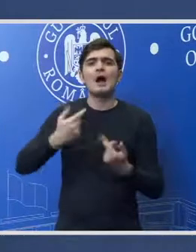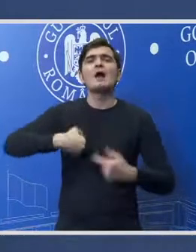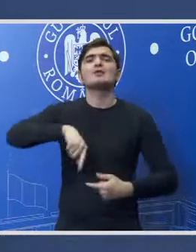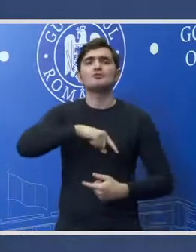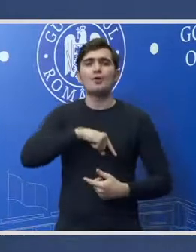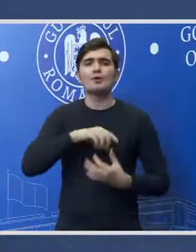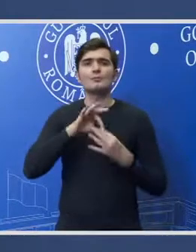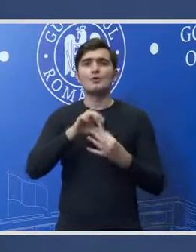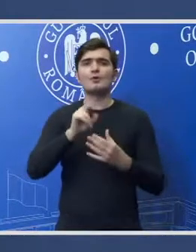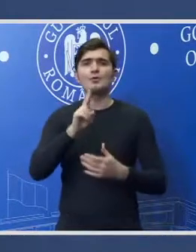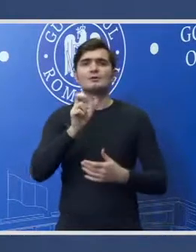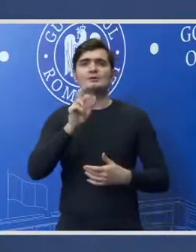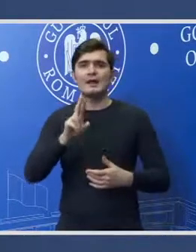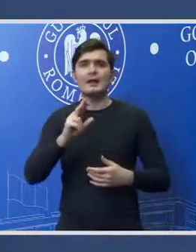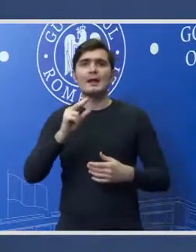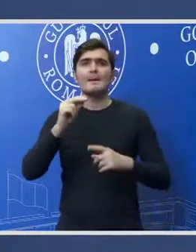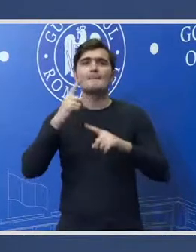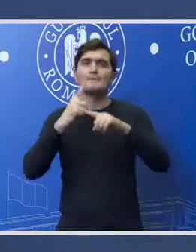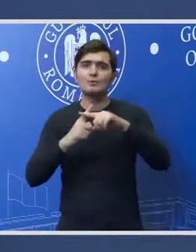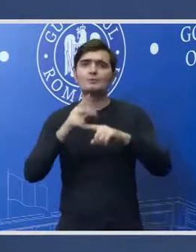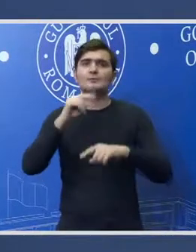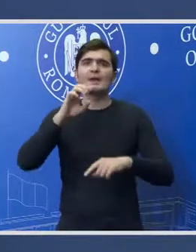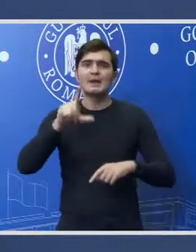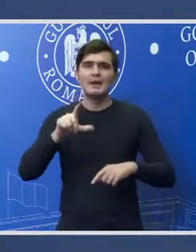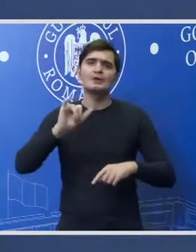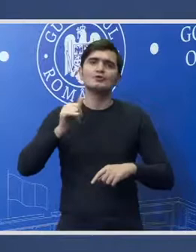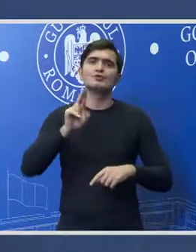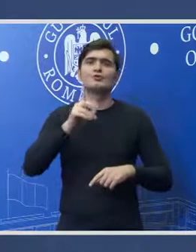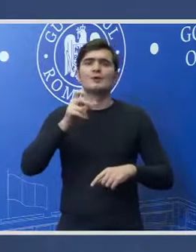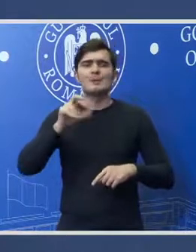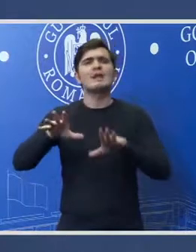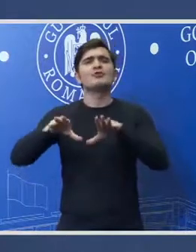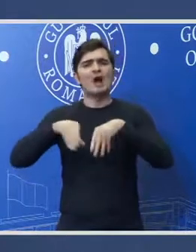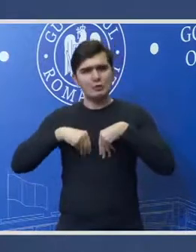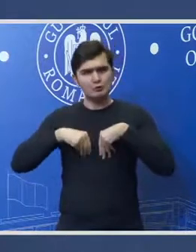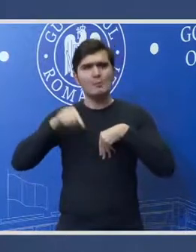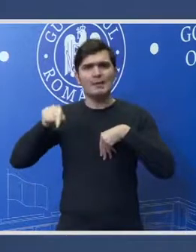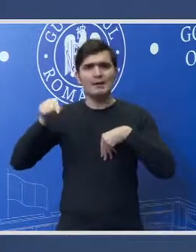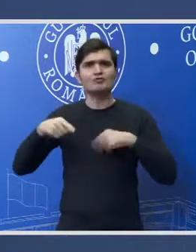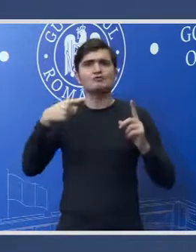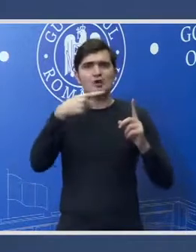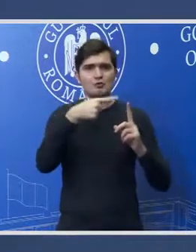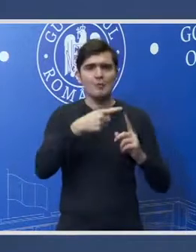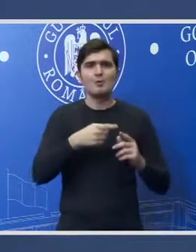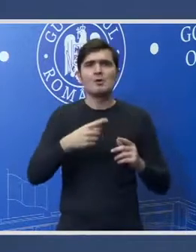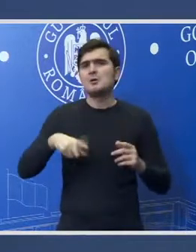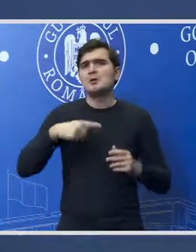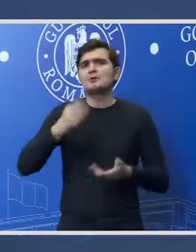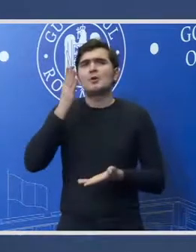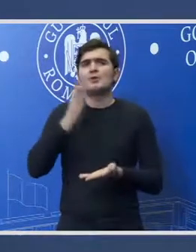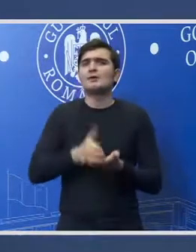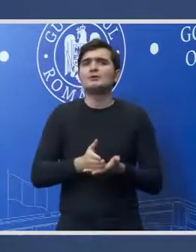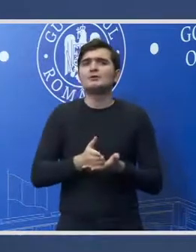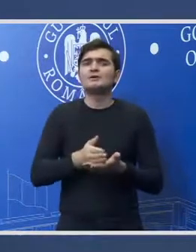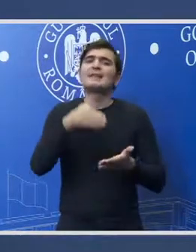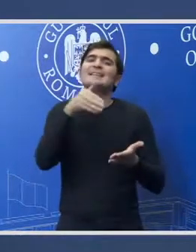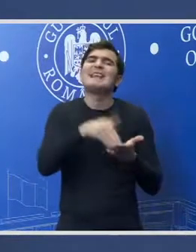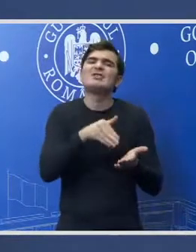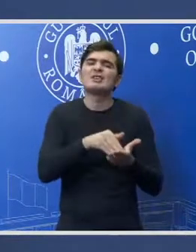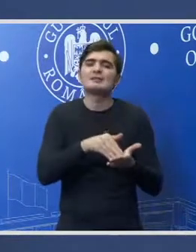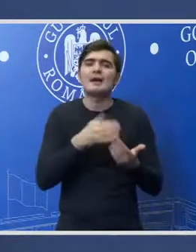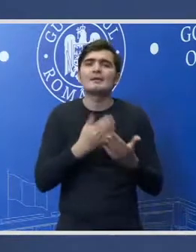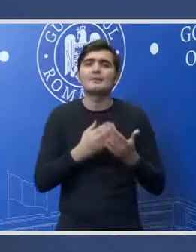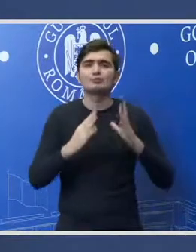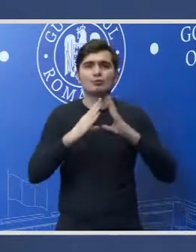USR Plus PNL-ul de Mereș l-a asumat la momentul investiturii guvernului este o decizie necesară în primul rând